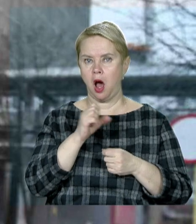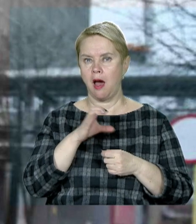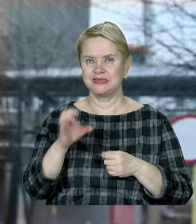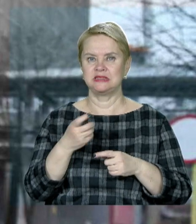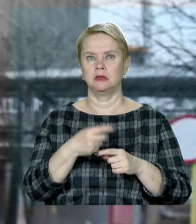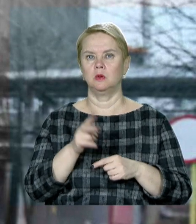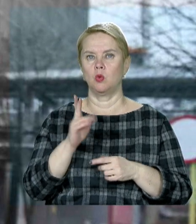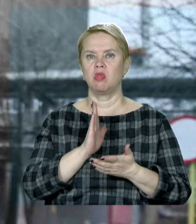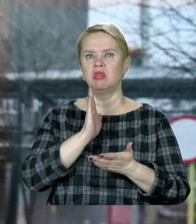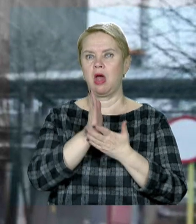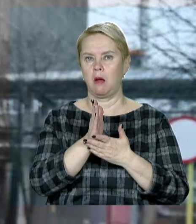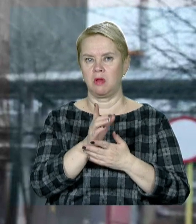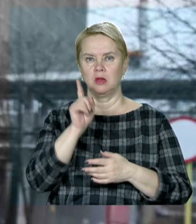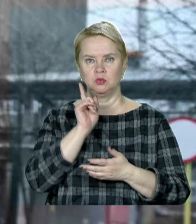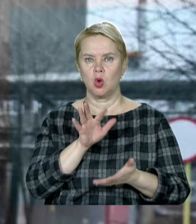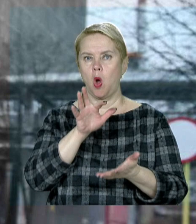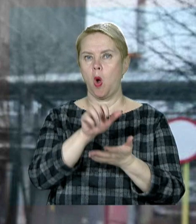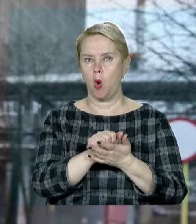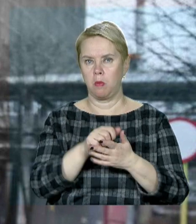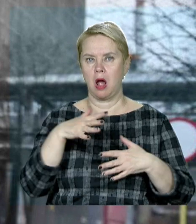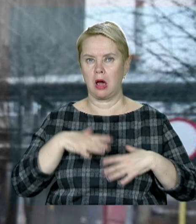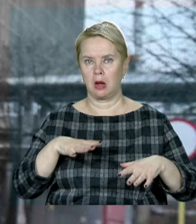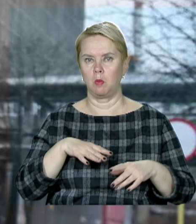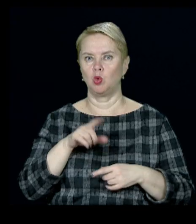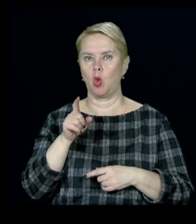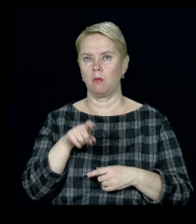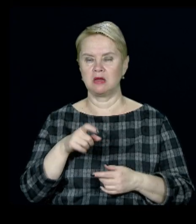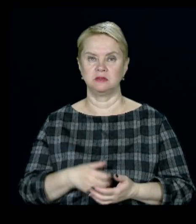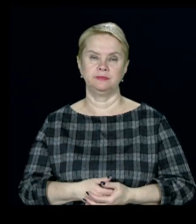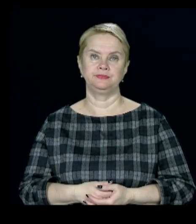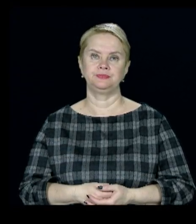електростанції у напрямку тимчасово окупованих Криму та Донбасу.